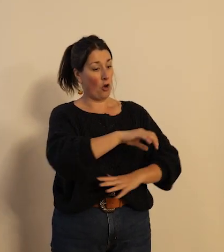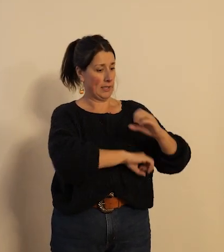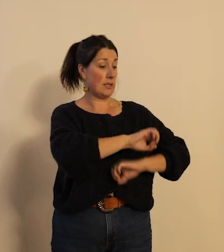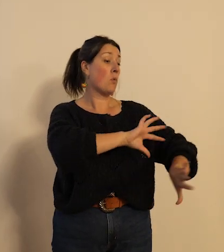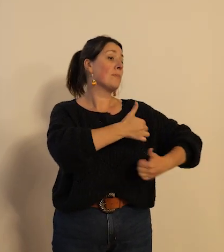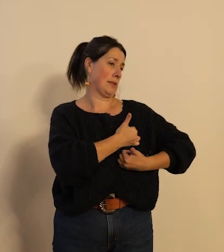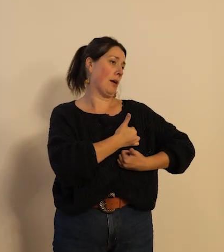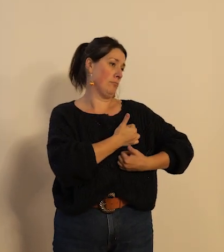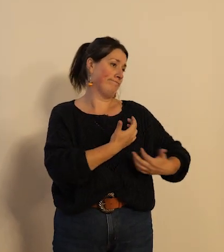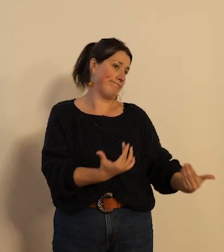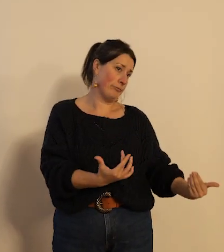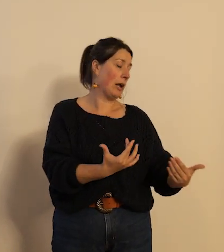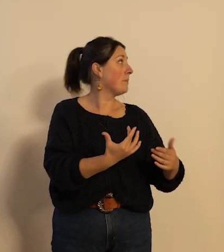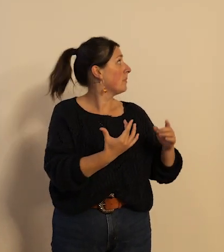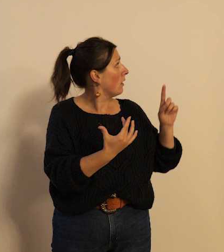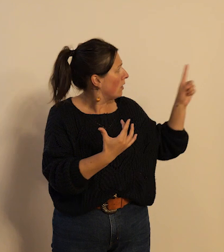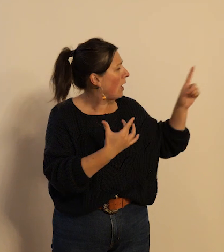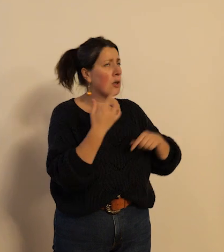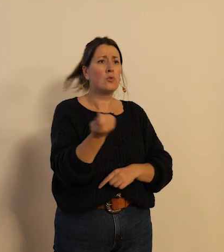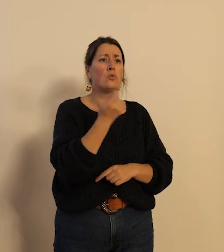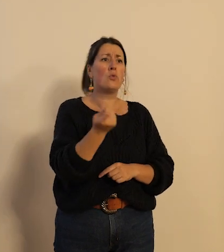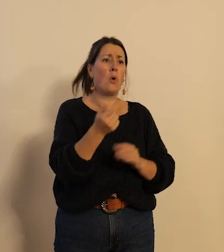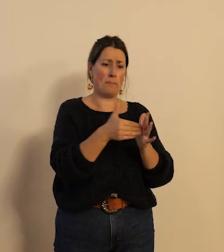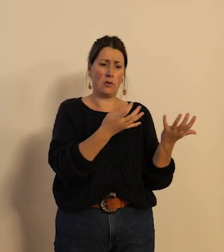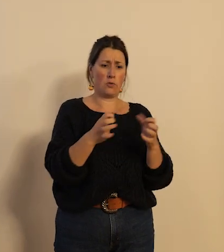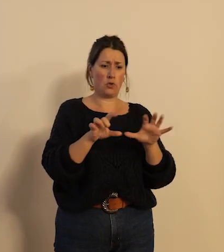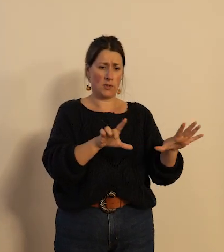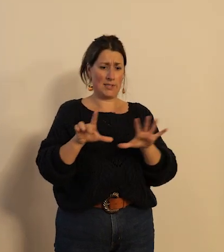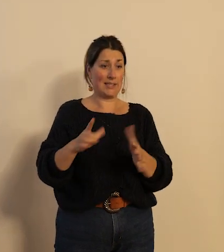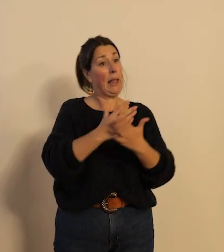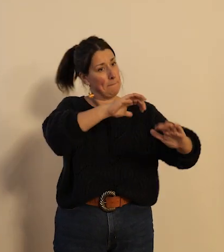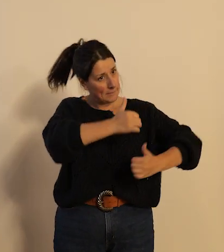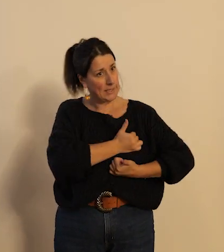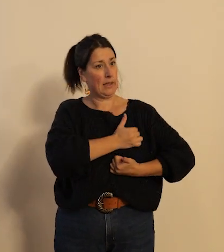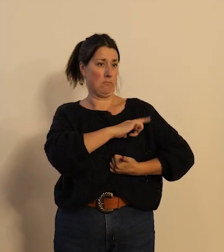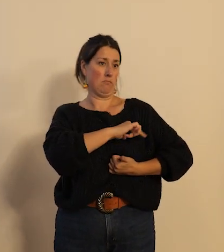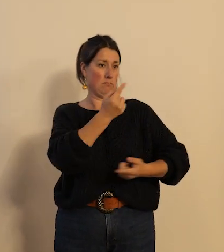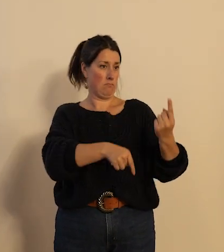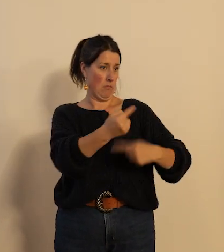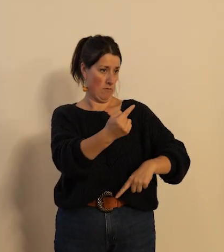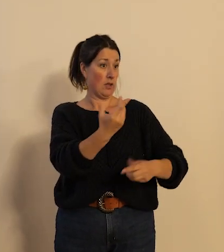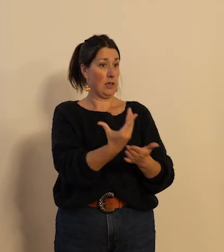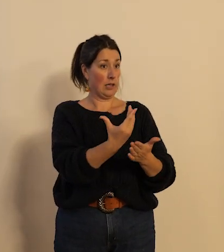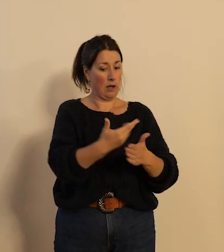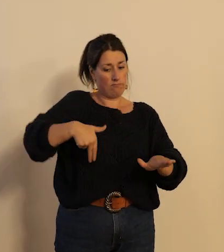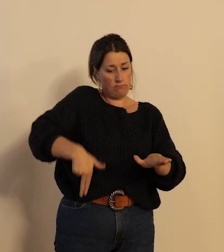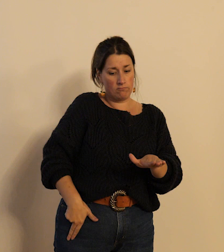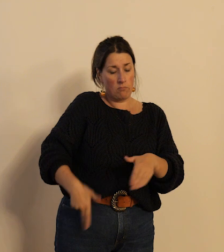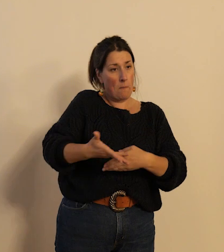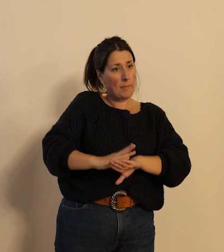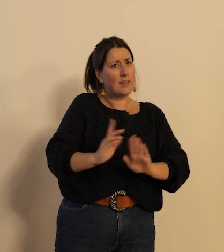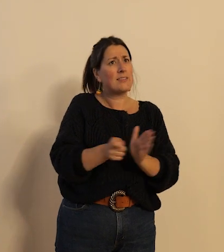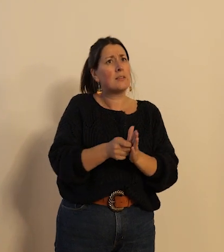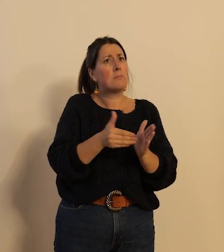militaire a été apparue à Tours en 1977 et elle a été dotée d'armement en 1982